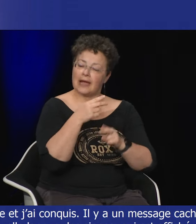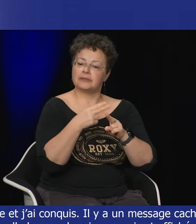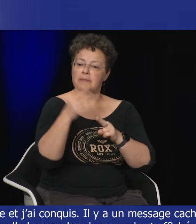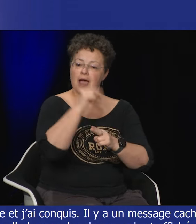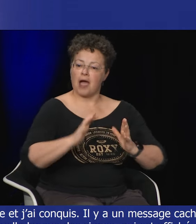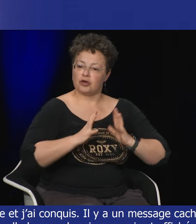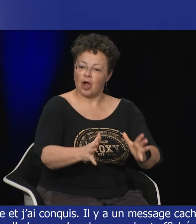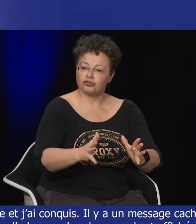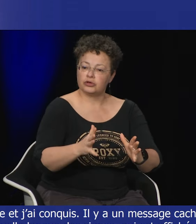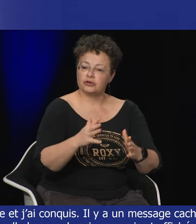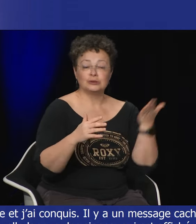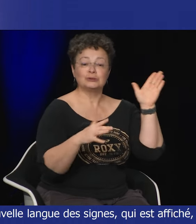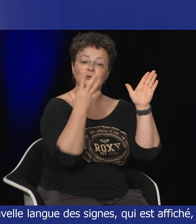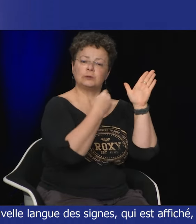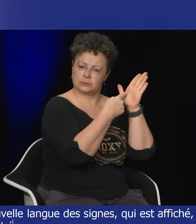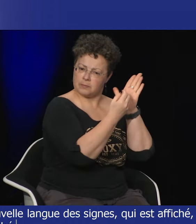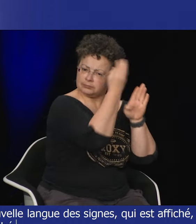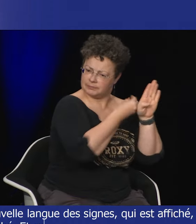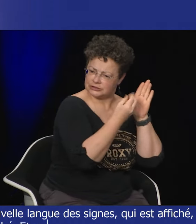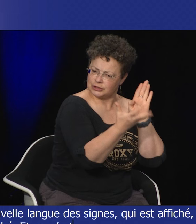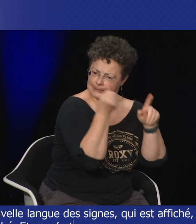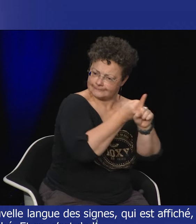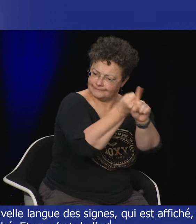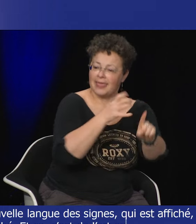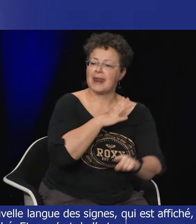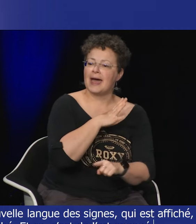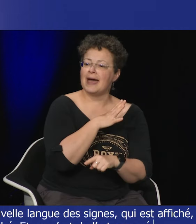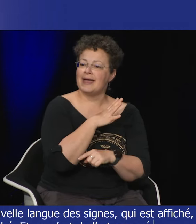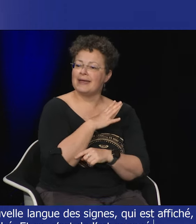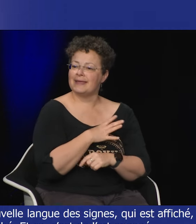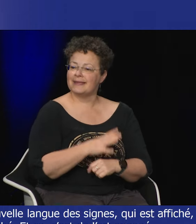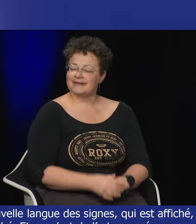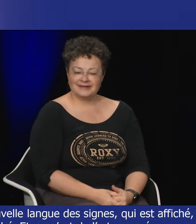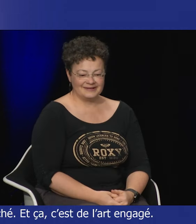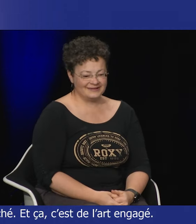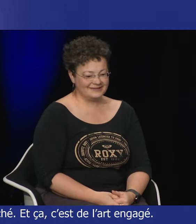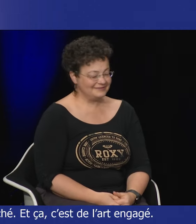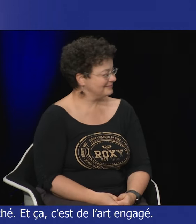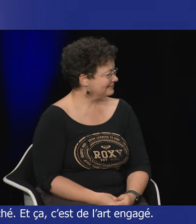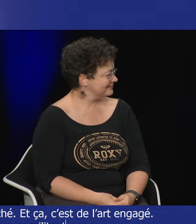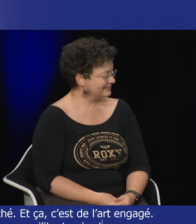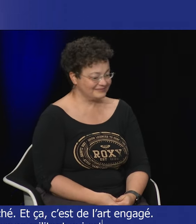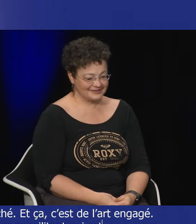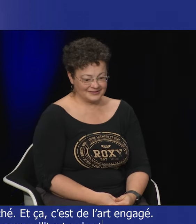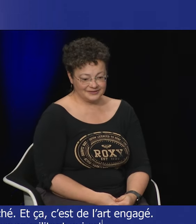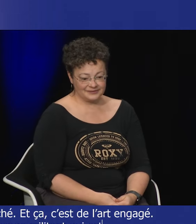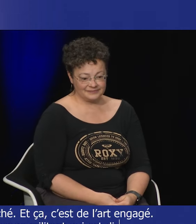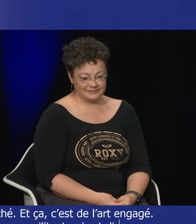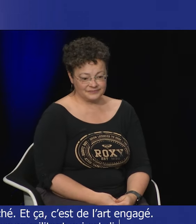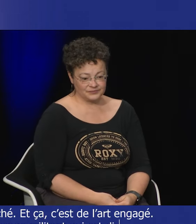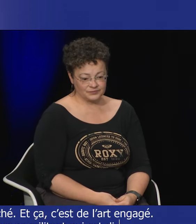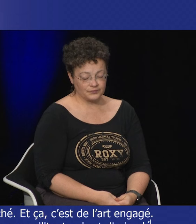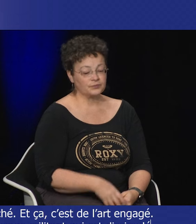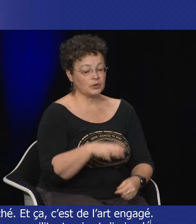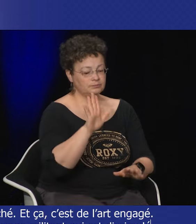et oui c'est un message caché et ça c'est de'art engagé en fait voilà il y a un message militant qui est dissimulé dans l